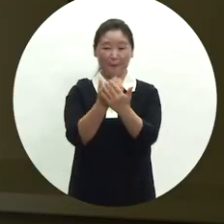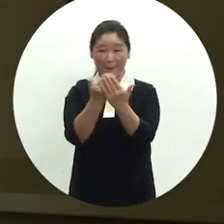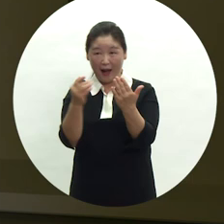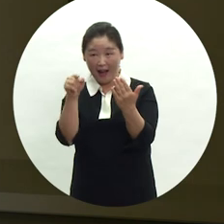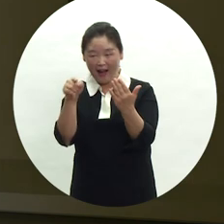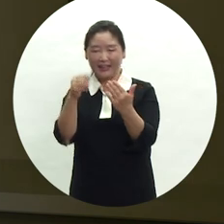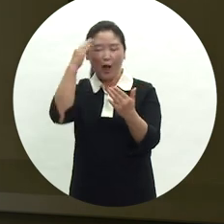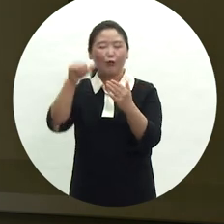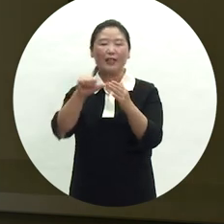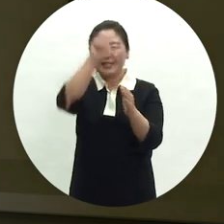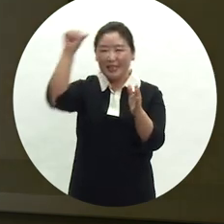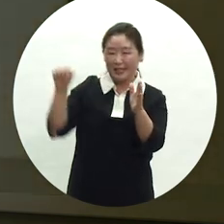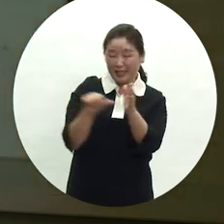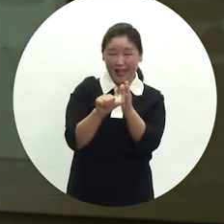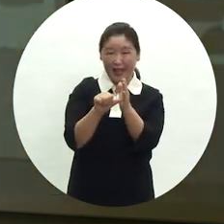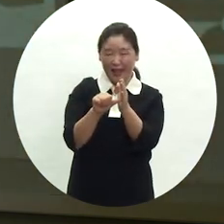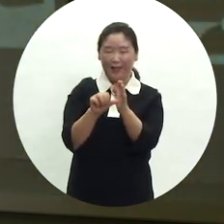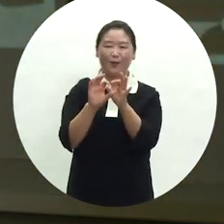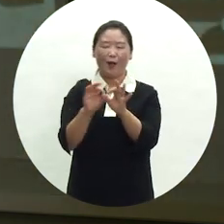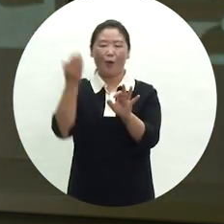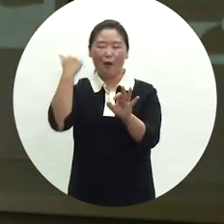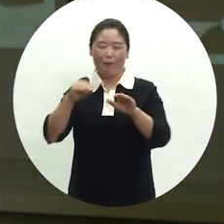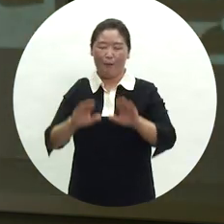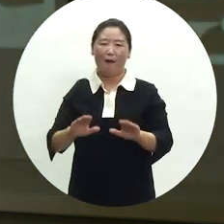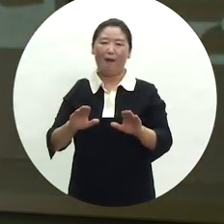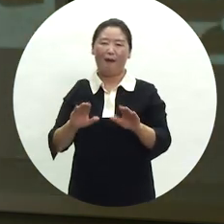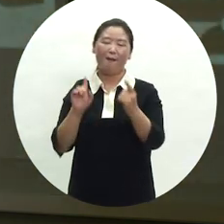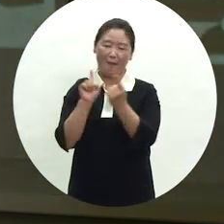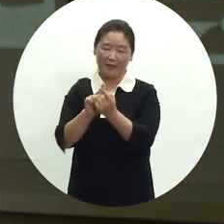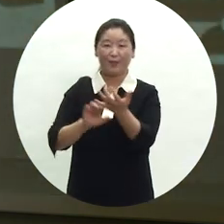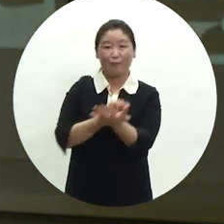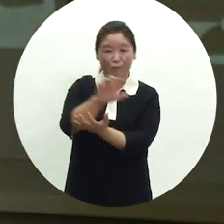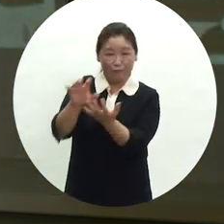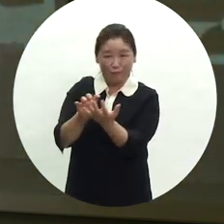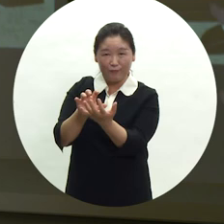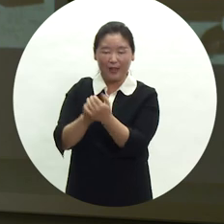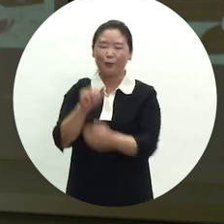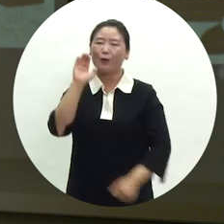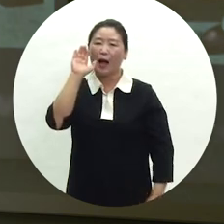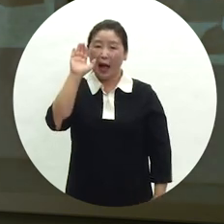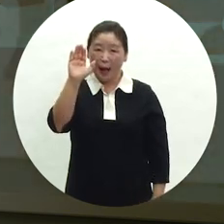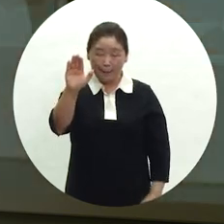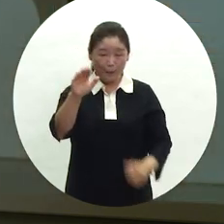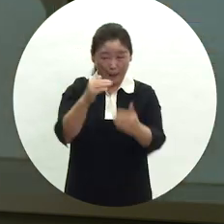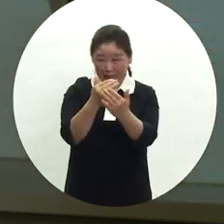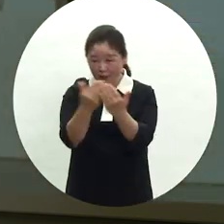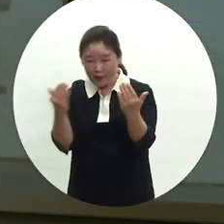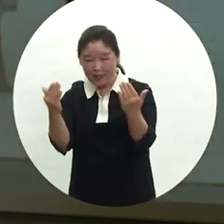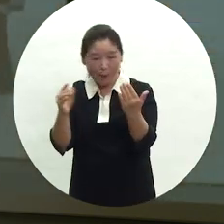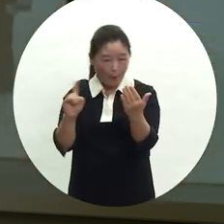한국인의 일생을 통해 과거와 현대의 만남과 순환을, 앞으로 전개될 전시를